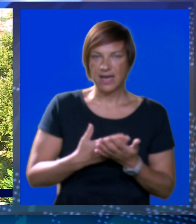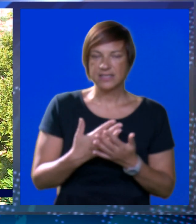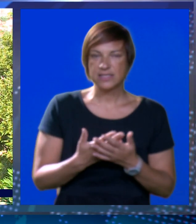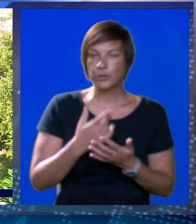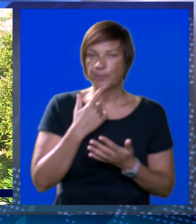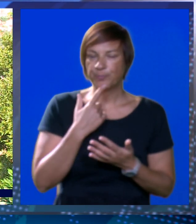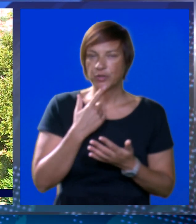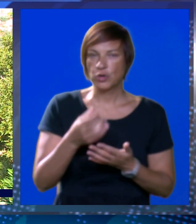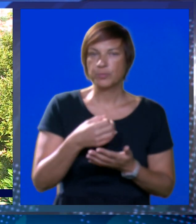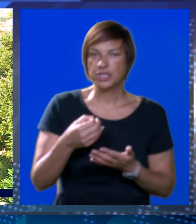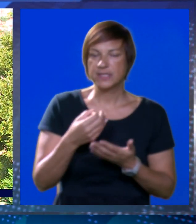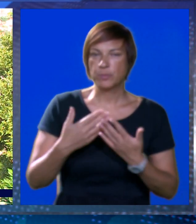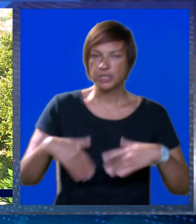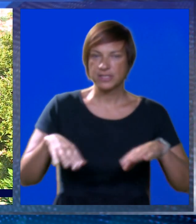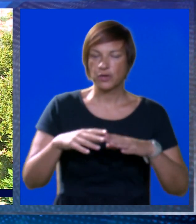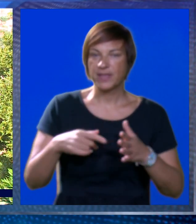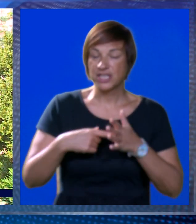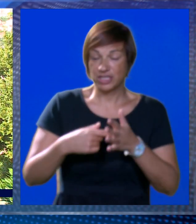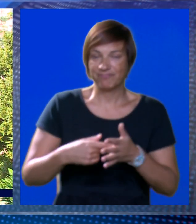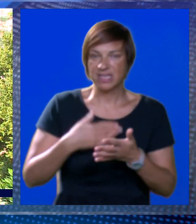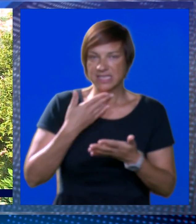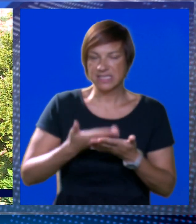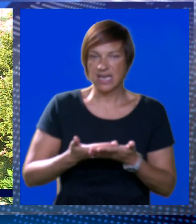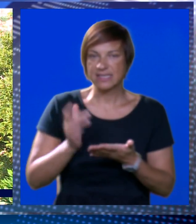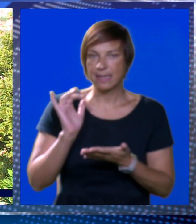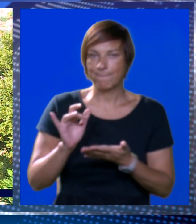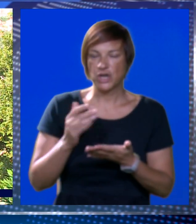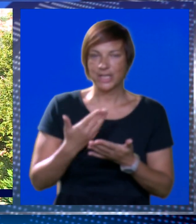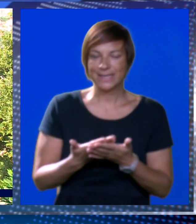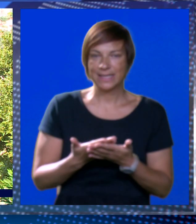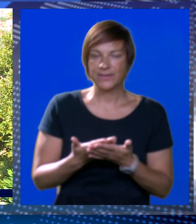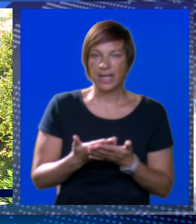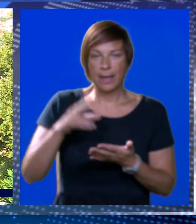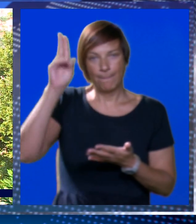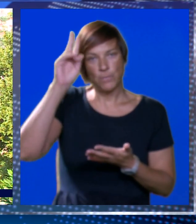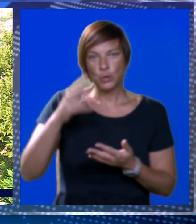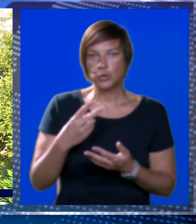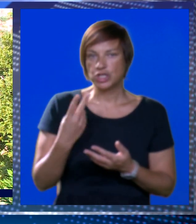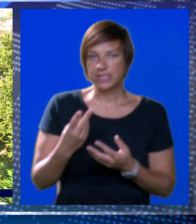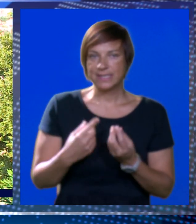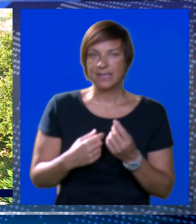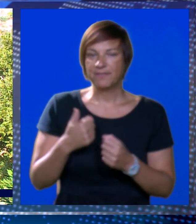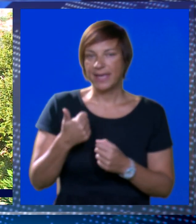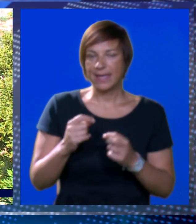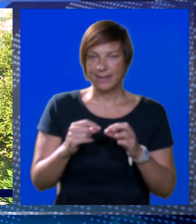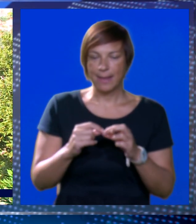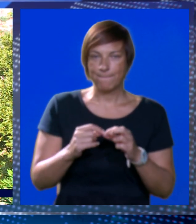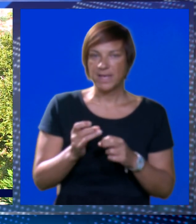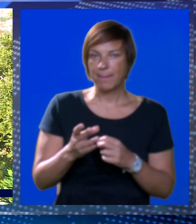kojom će se općinsko vijeće izjasniti protiv varijante V1B